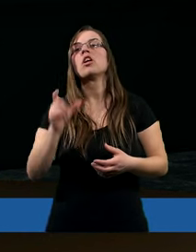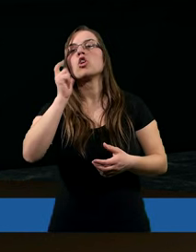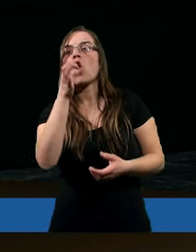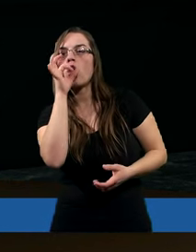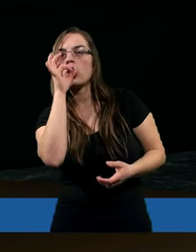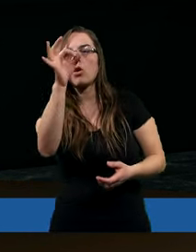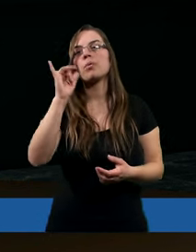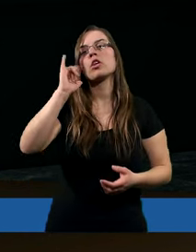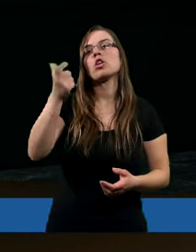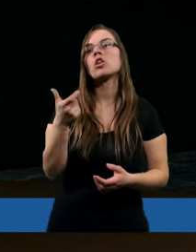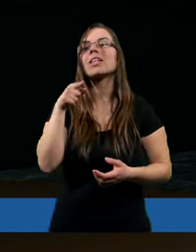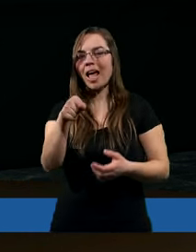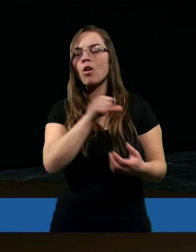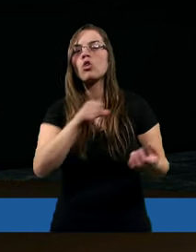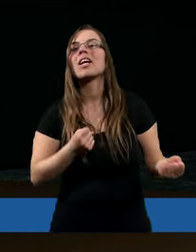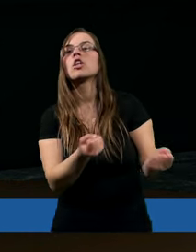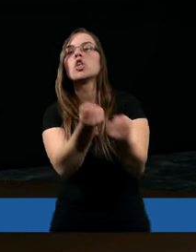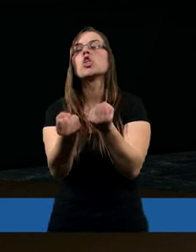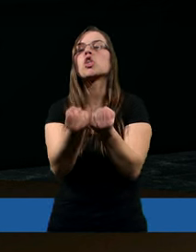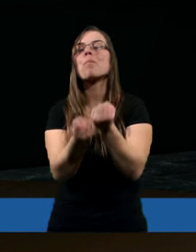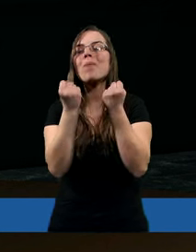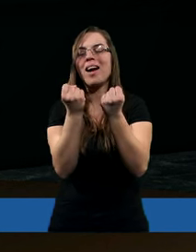co dobre, tego się trzymajcie.